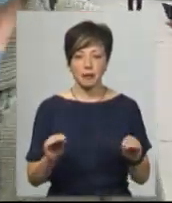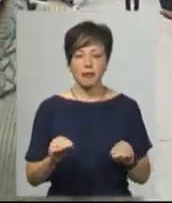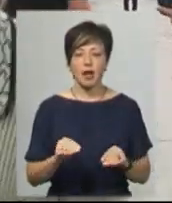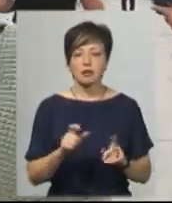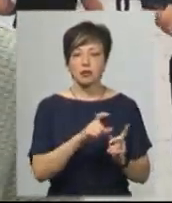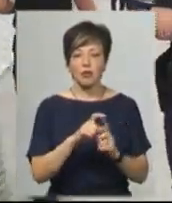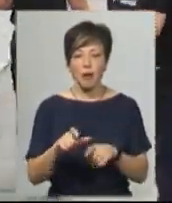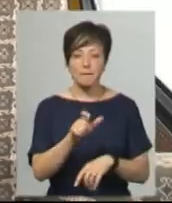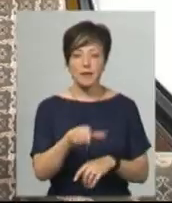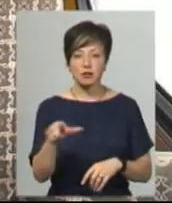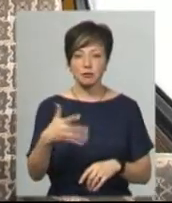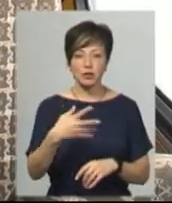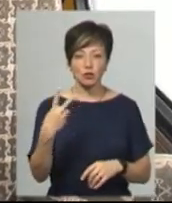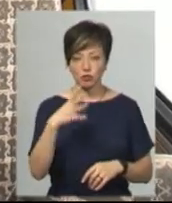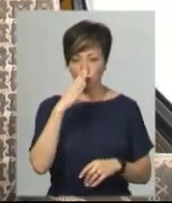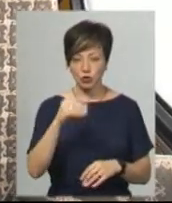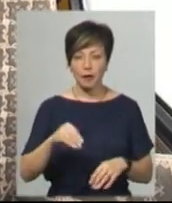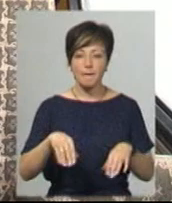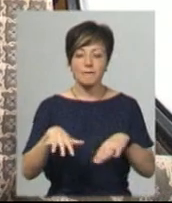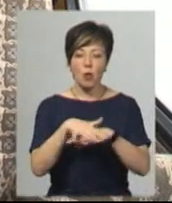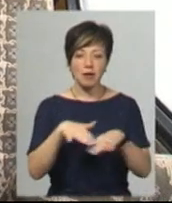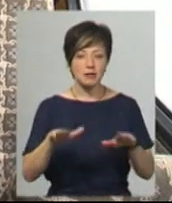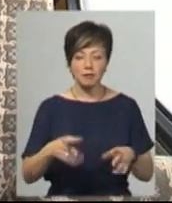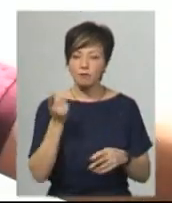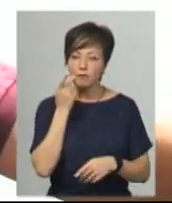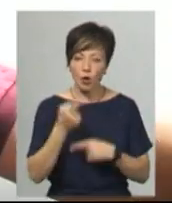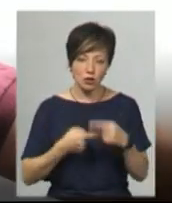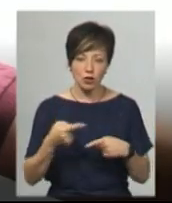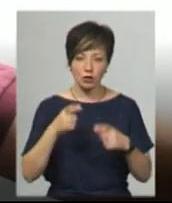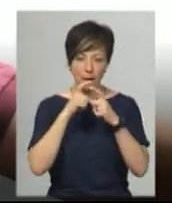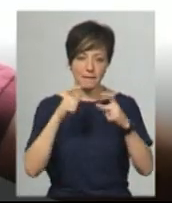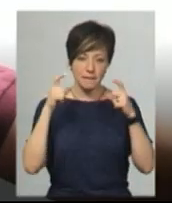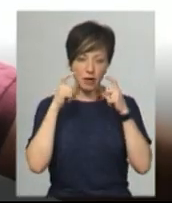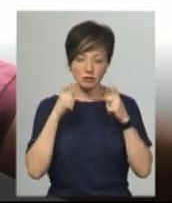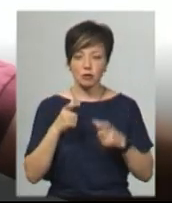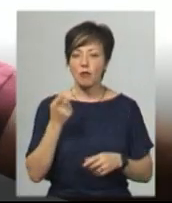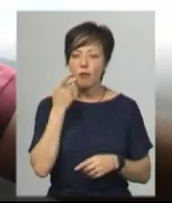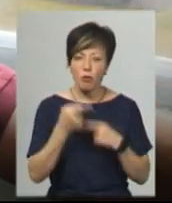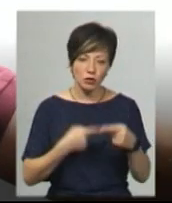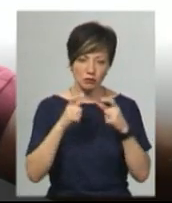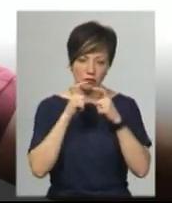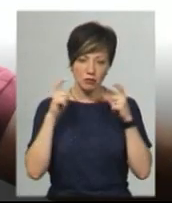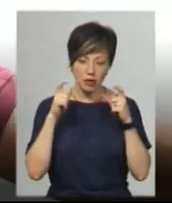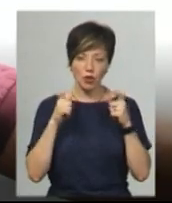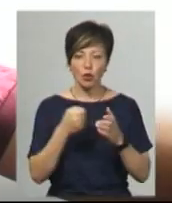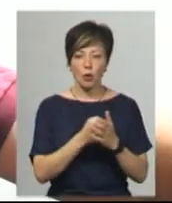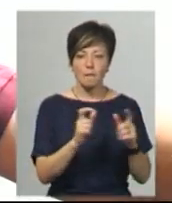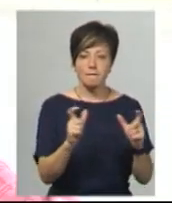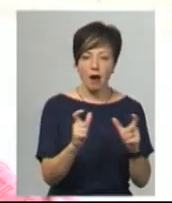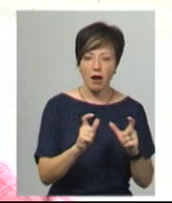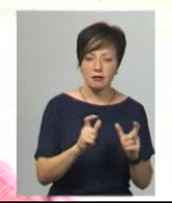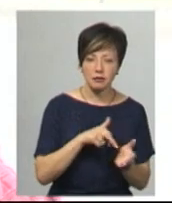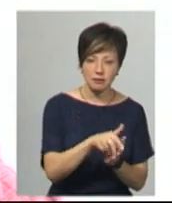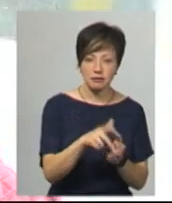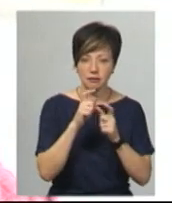52-го маршрутного таксі Михайла, у громадських місцях він постійно носить маску. Ходимо постійно, і в магазин, і до магазину постійно